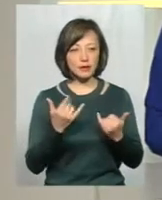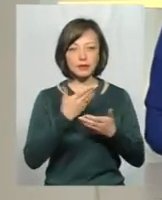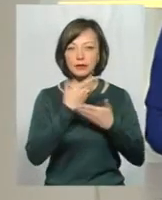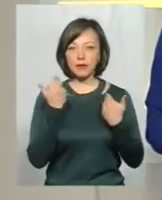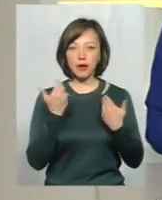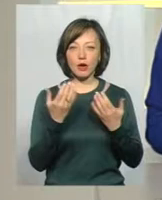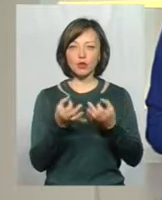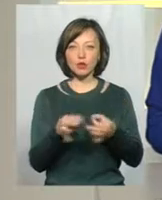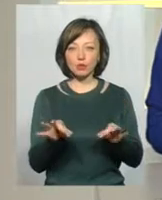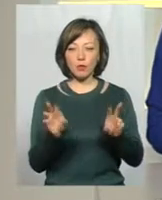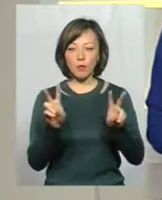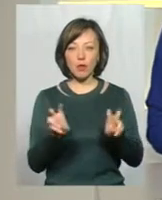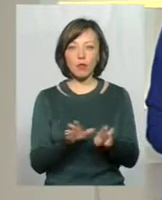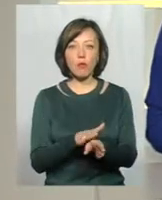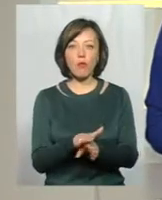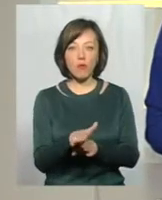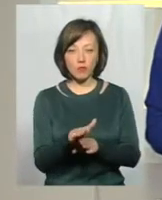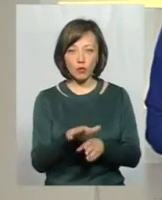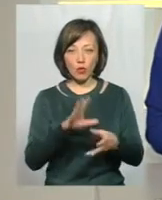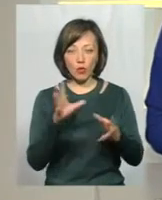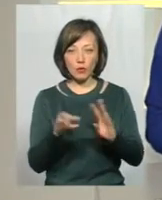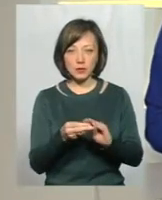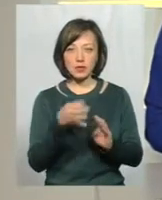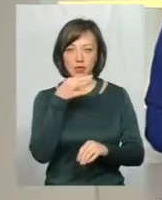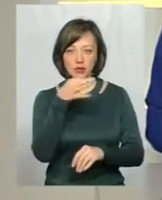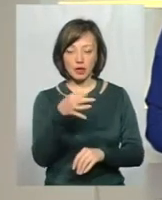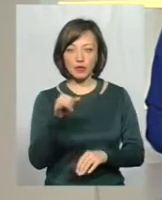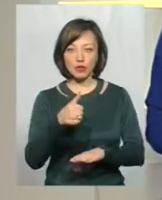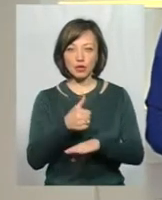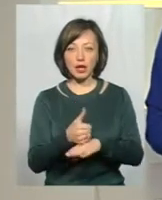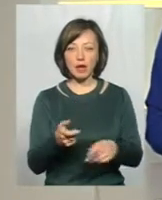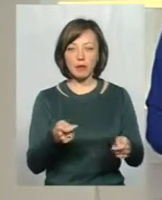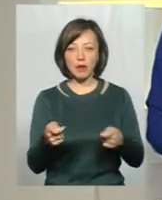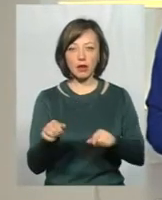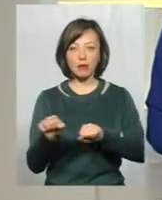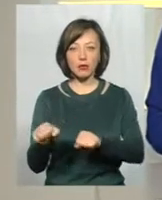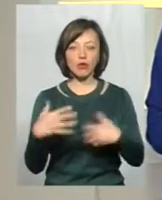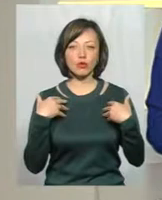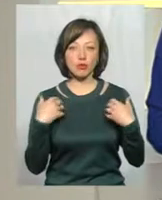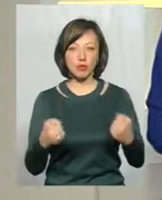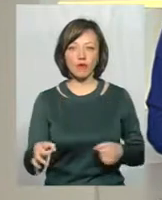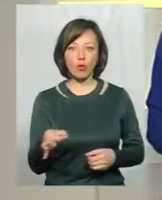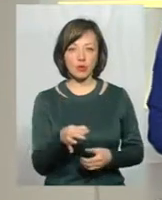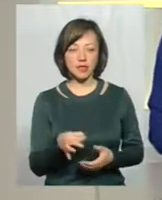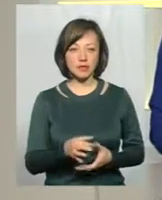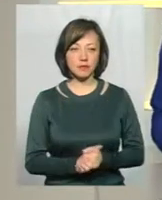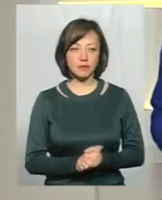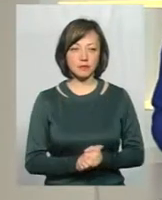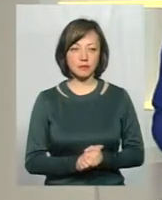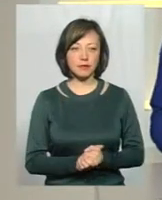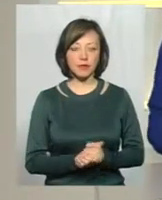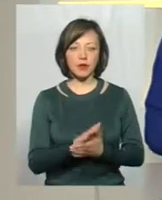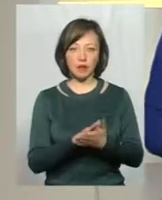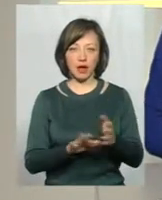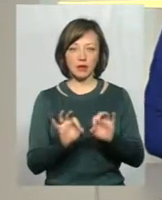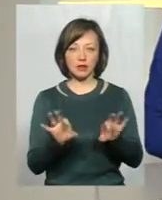доступного препарату у повній кількості, зазначив і очільник Департаменту охорони здоров'я області, як і в Цуглевич. Далі